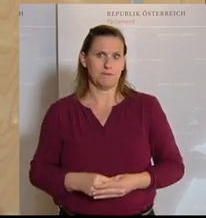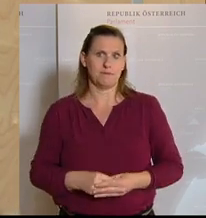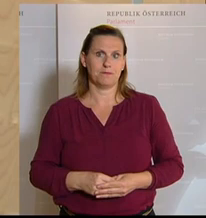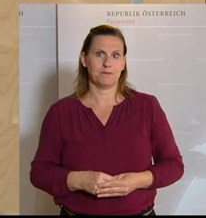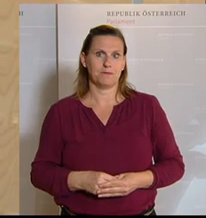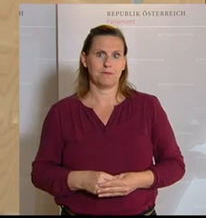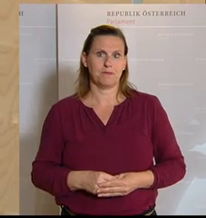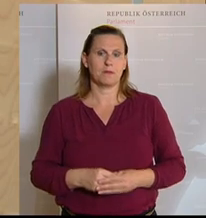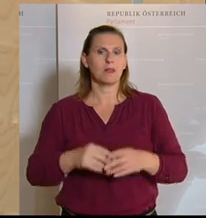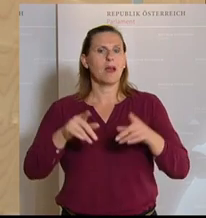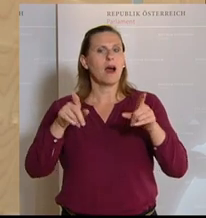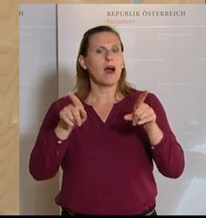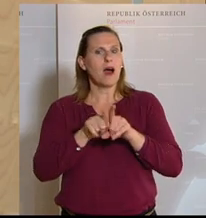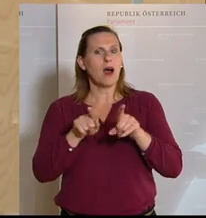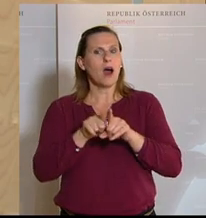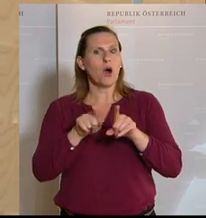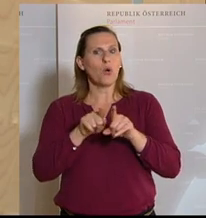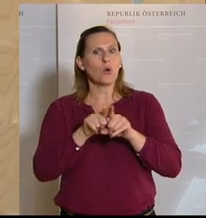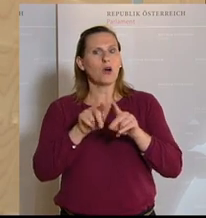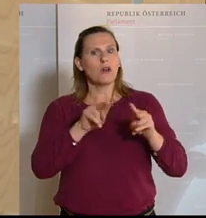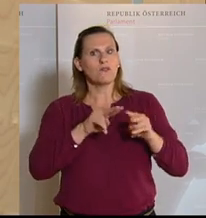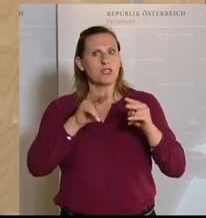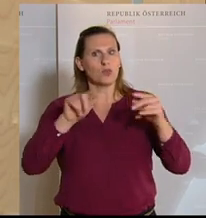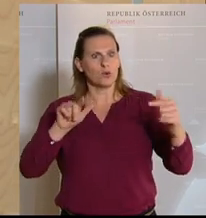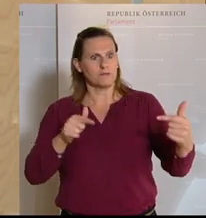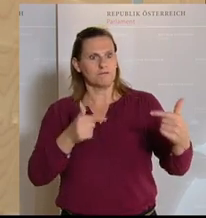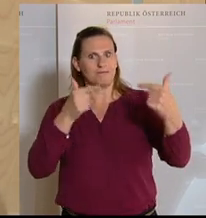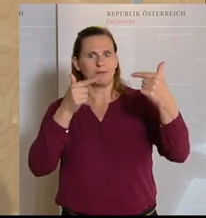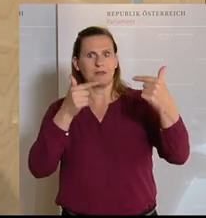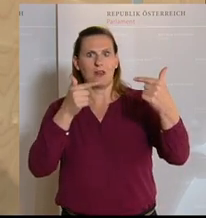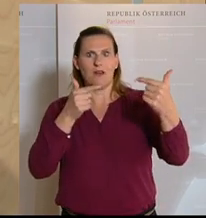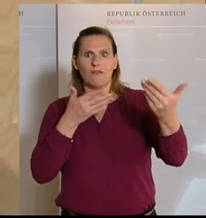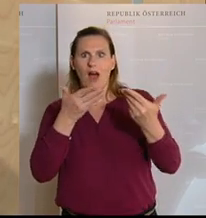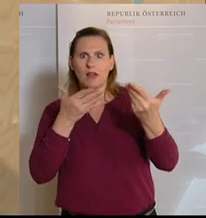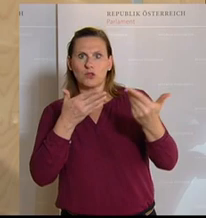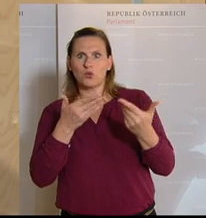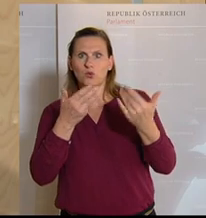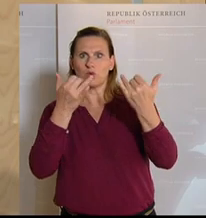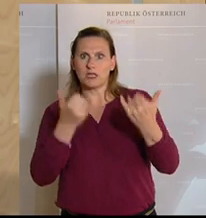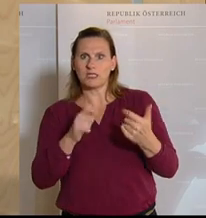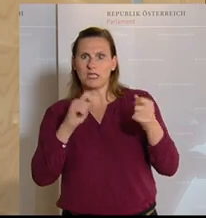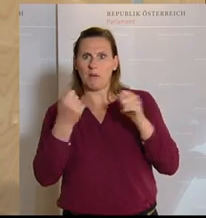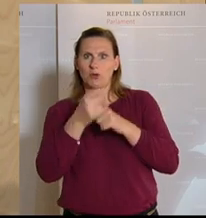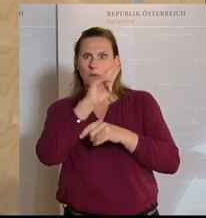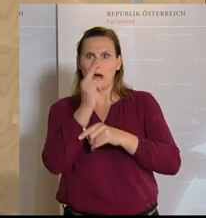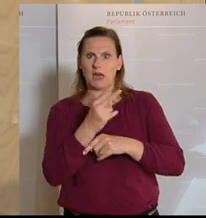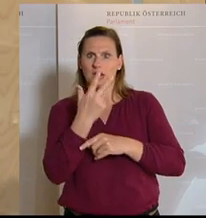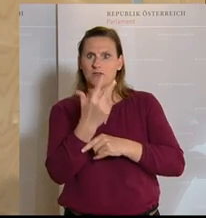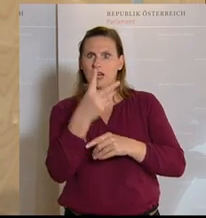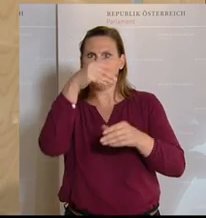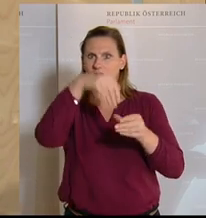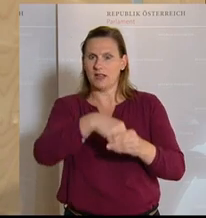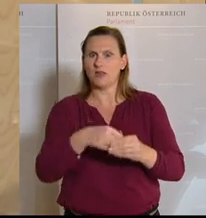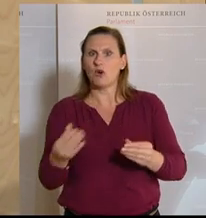Wir haben auch die Form der Videokonferenzen für die Verhandlungen in dieser Abänderung des Paragraphen 3 drinnen. Warum?